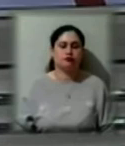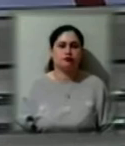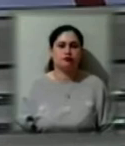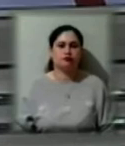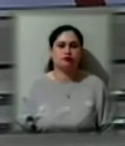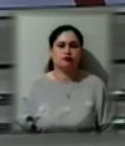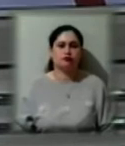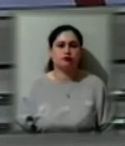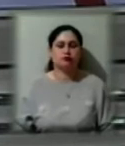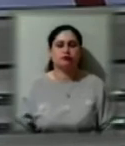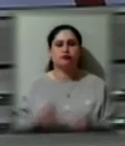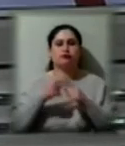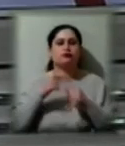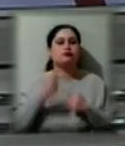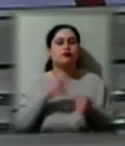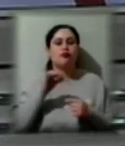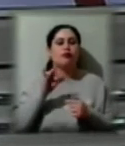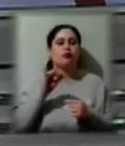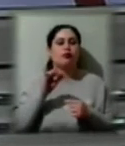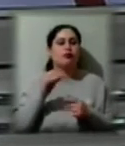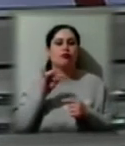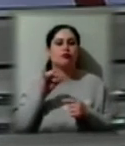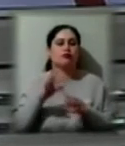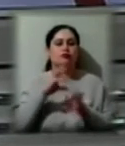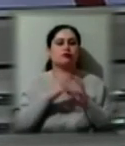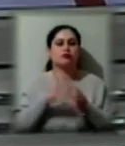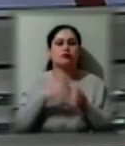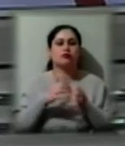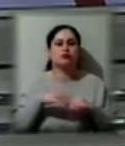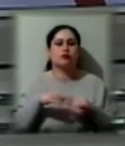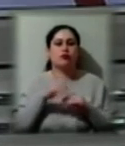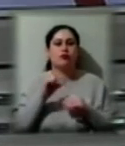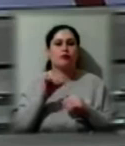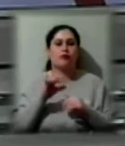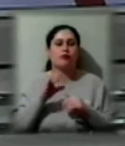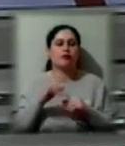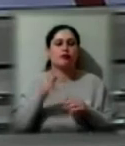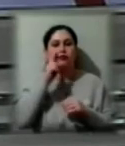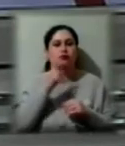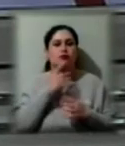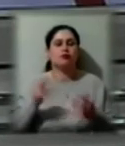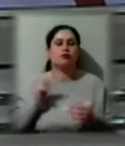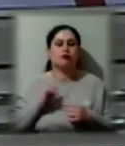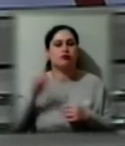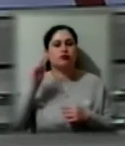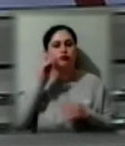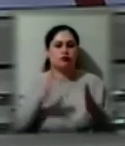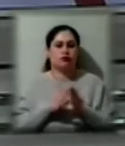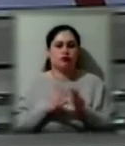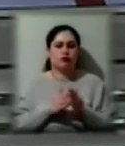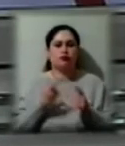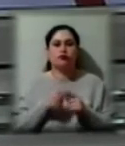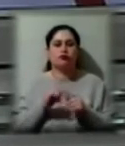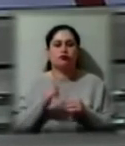Через пандемію коронавірусу у світі херсонська родина Хоменко-Ханікових більше місяця працюється і навчається вдома. Своїми секретами, як